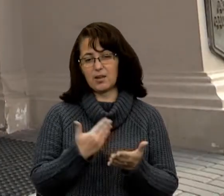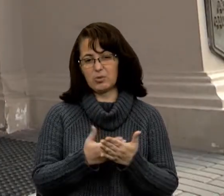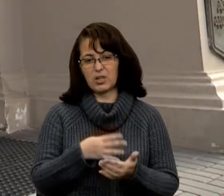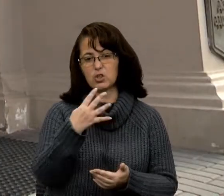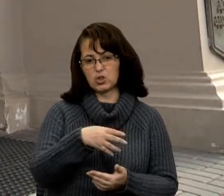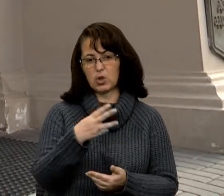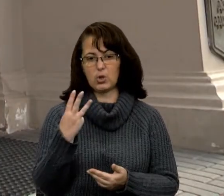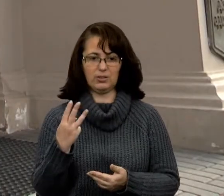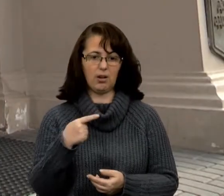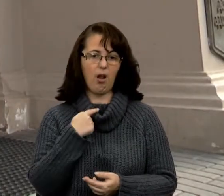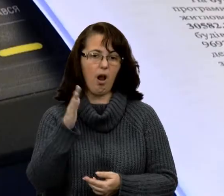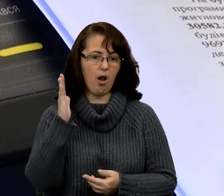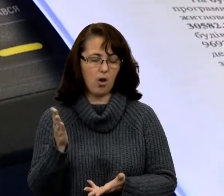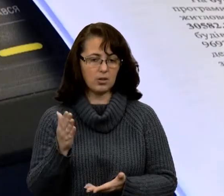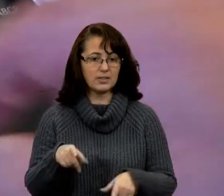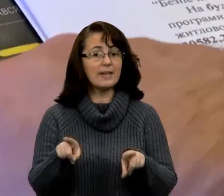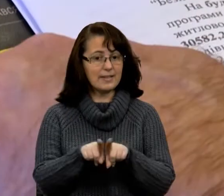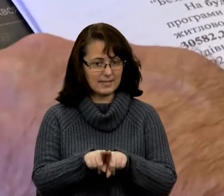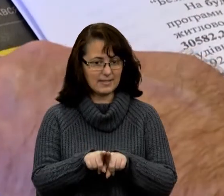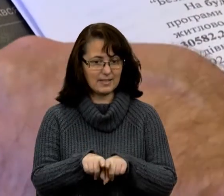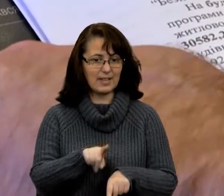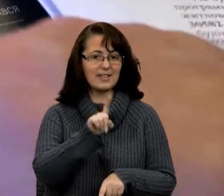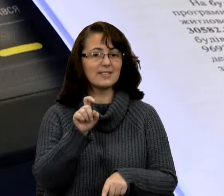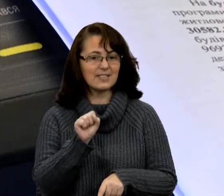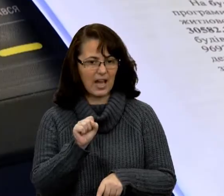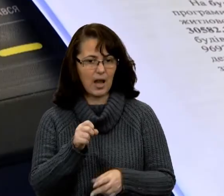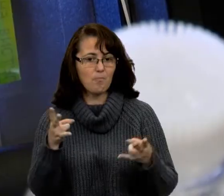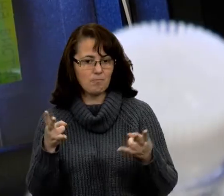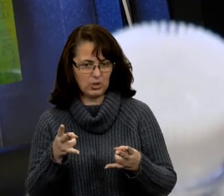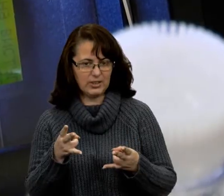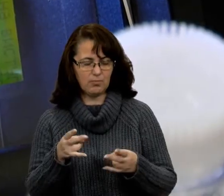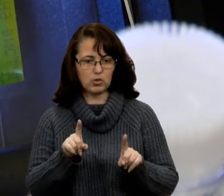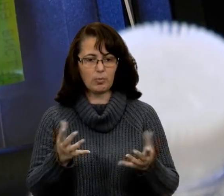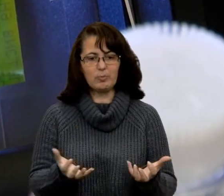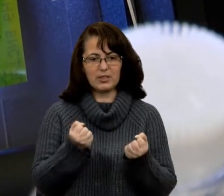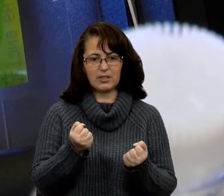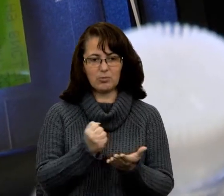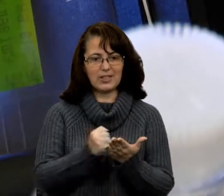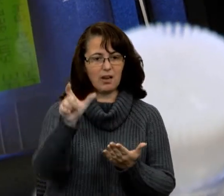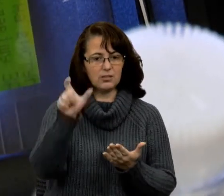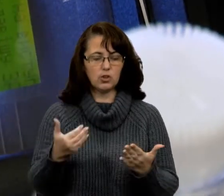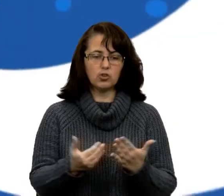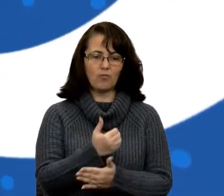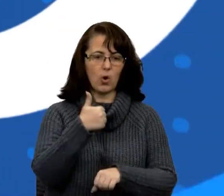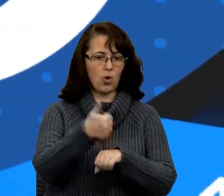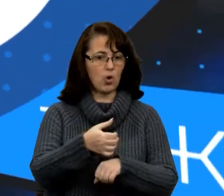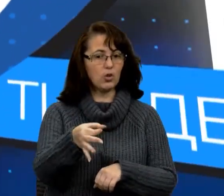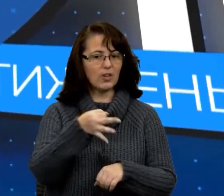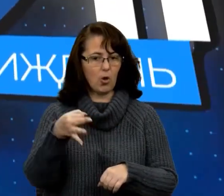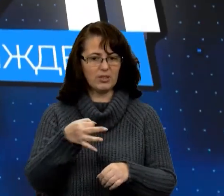43 голоси. Принаймні, стільки «за» потрібно, аби підтримати кандидатуру нового очільника області.